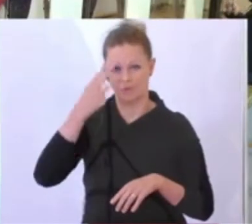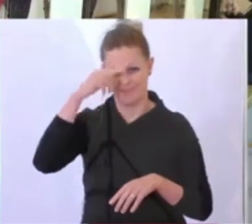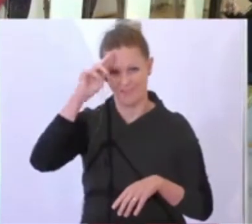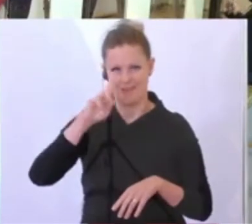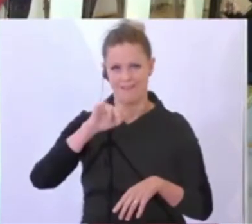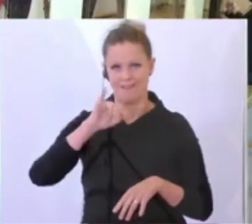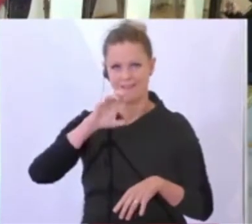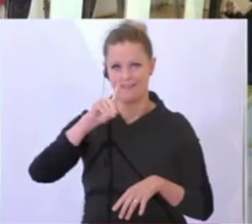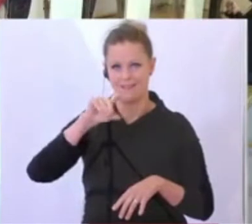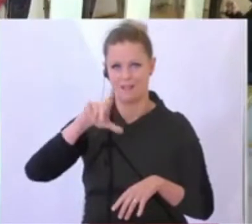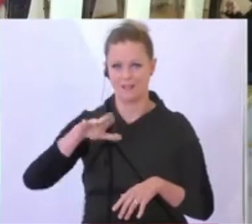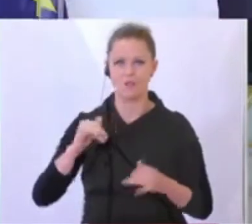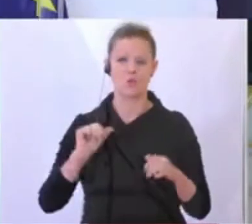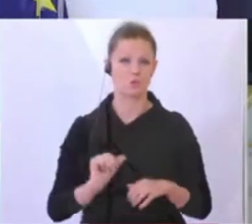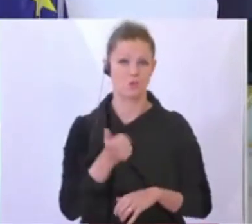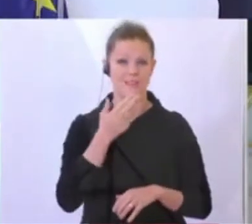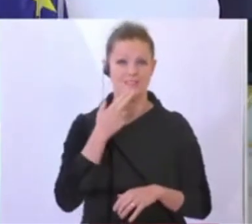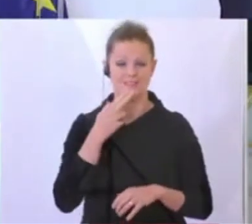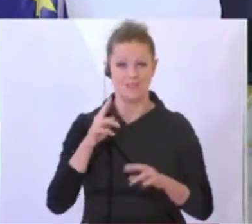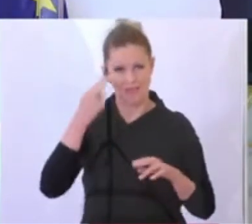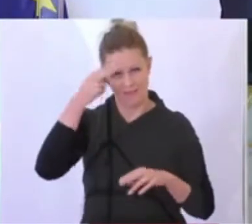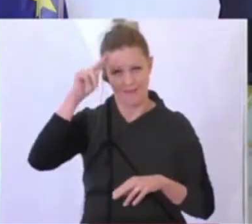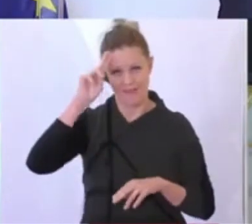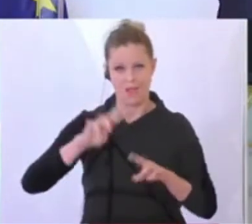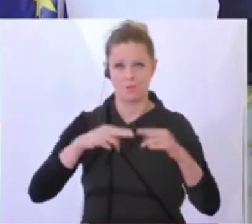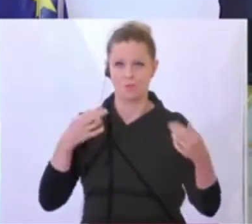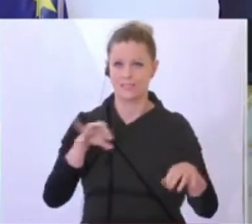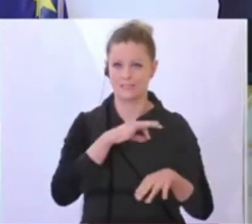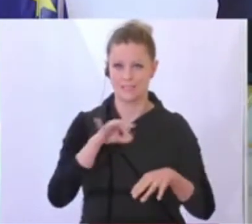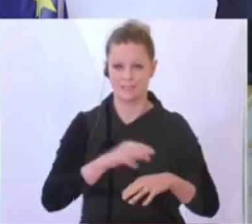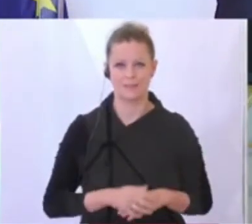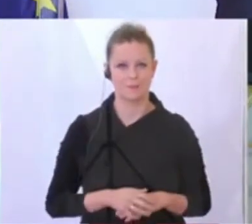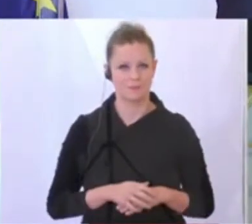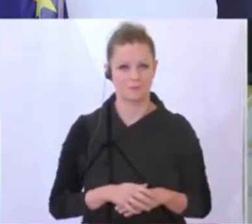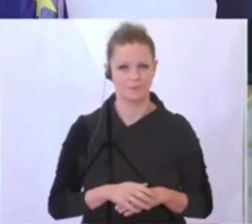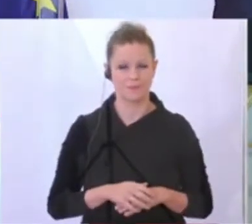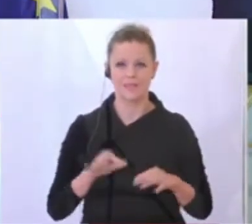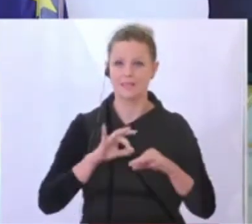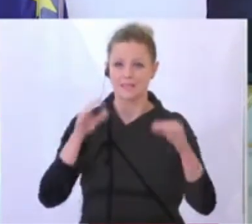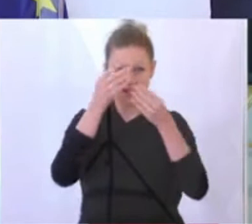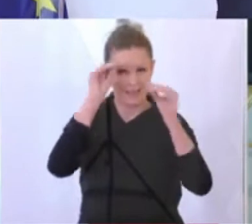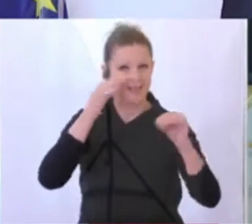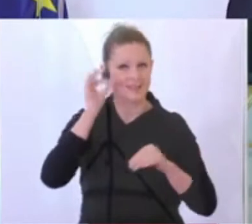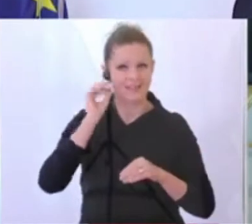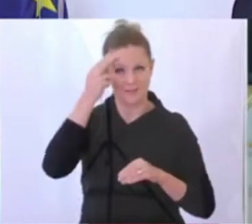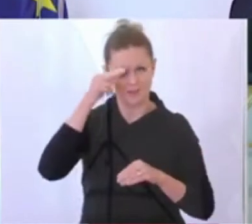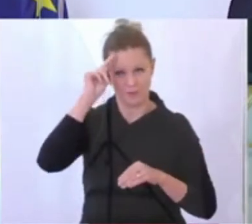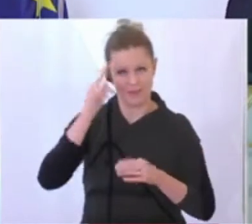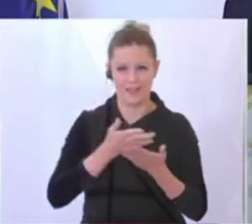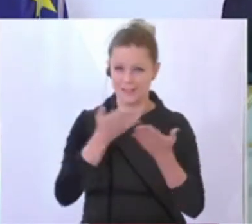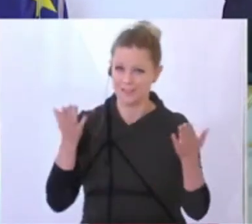und sein erstes Statement. Bitteschön. Vielen Dank, sehr geehrte Damen und Herren, ich darf Sie ganz herzlich zu diesem Pressegespräch